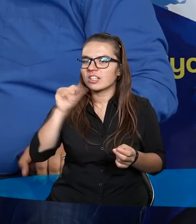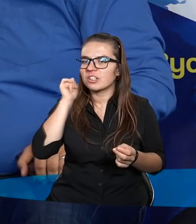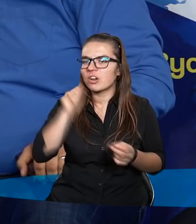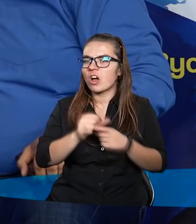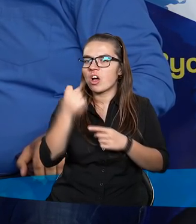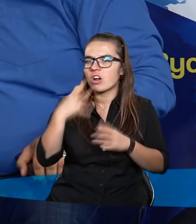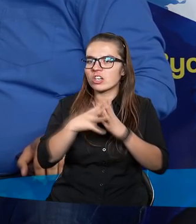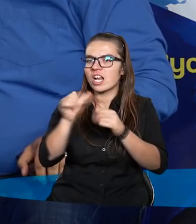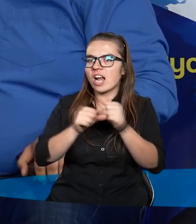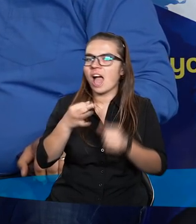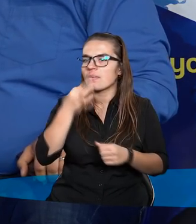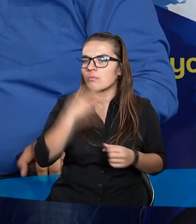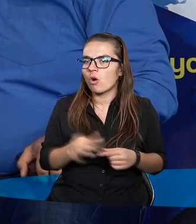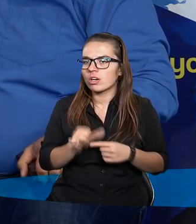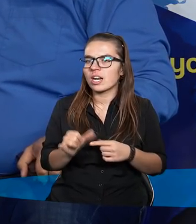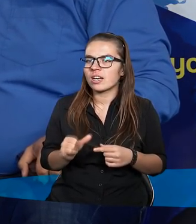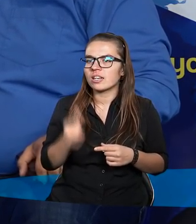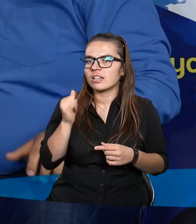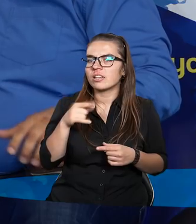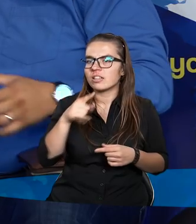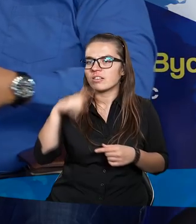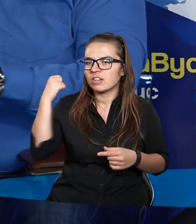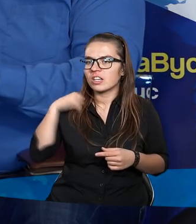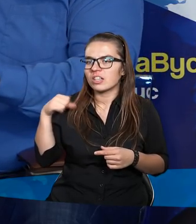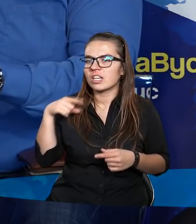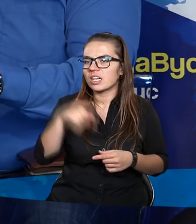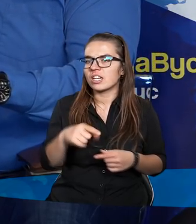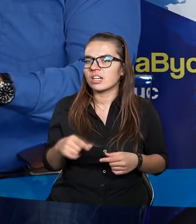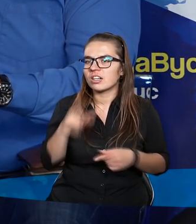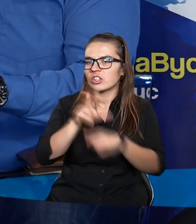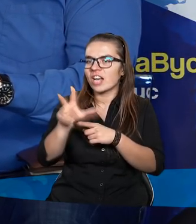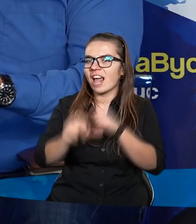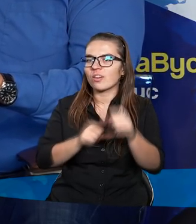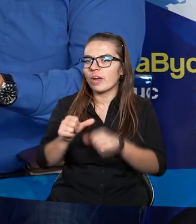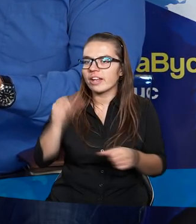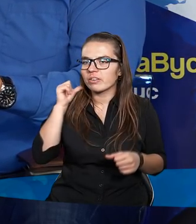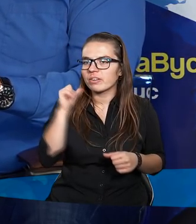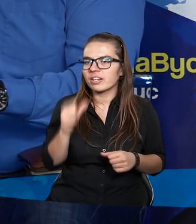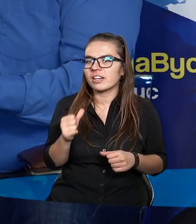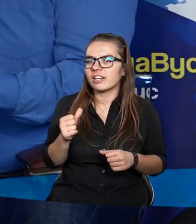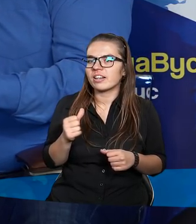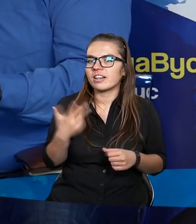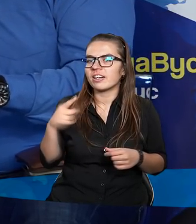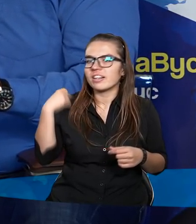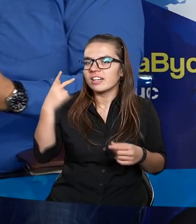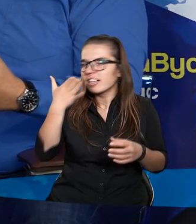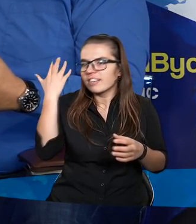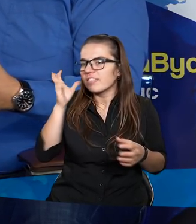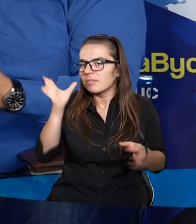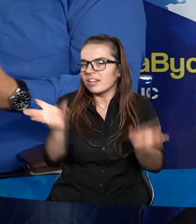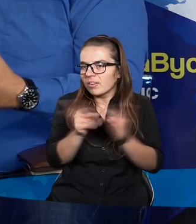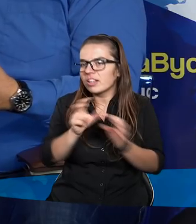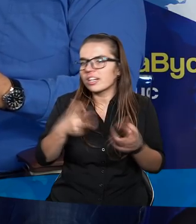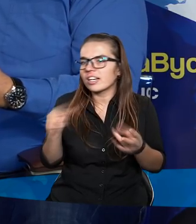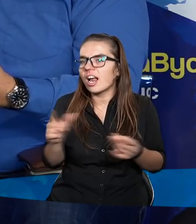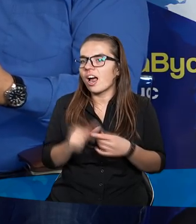która jest od niego 10 lat młodsza. No to wyobraźcie sobie, żeby poznał właśnie tą swoją 13-letnią dziewczynkę. No nie wiemy, czy oni będą razem,